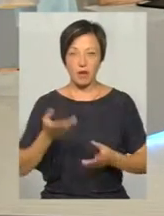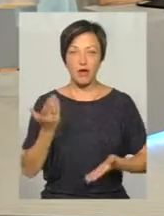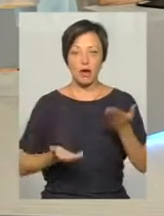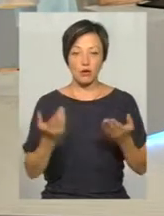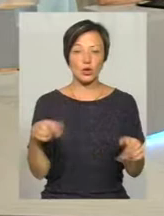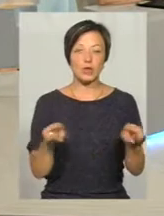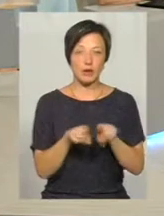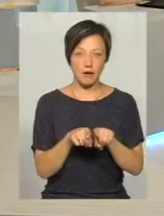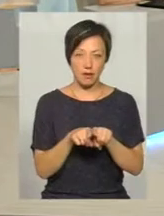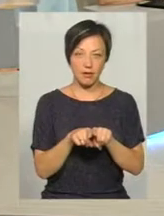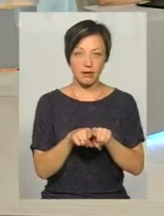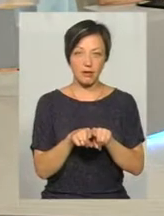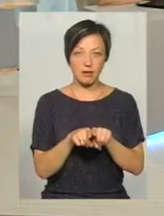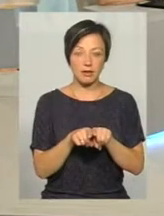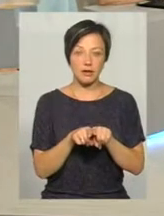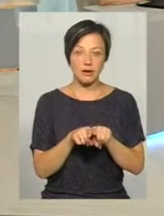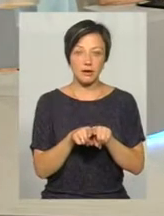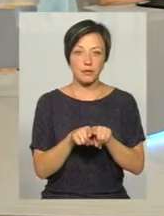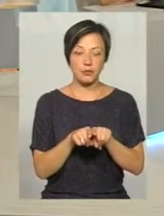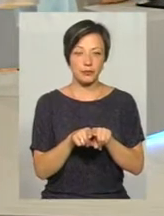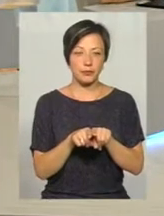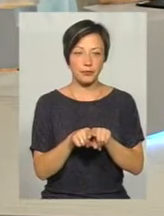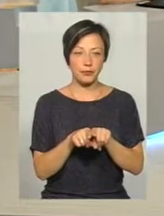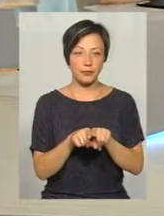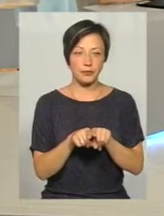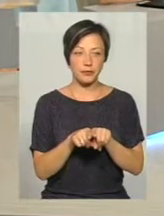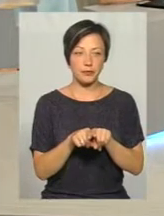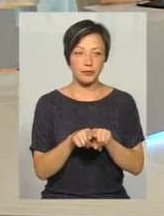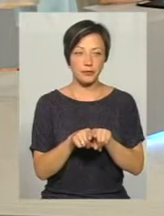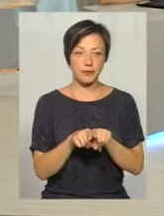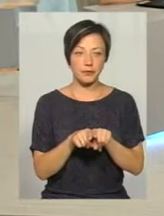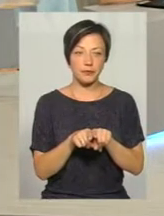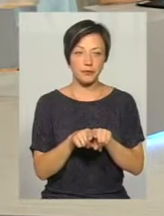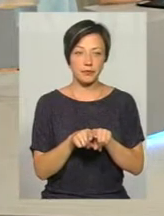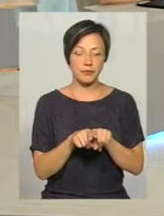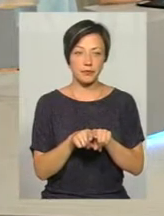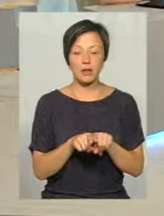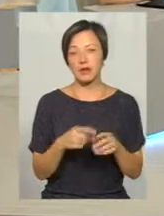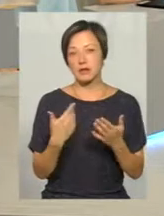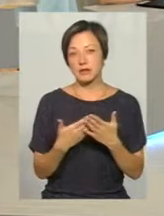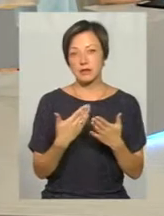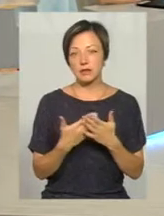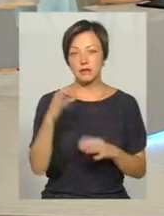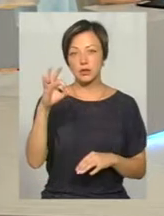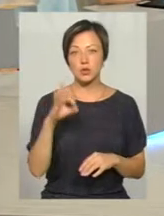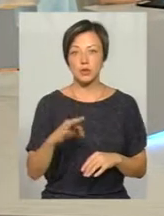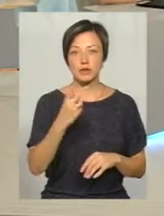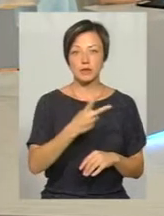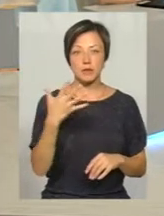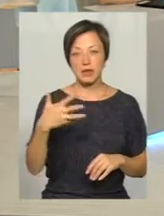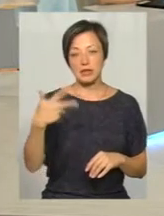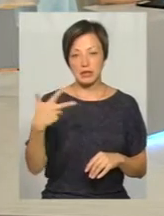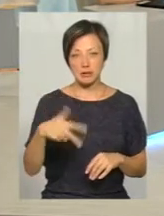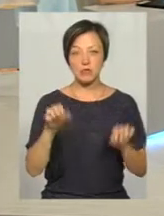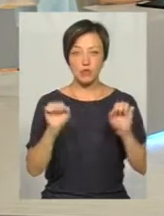на відмах взяти, то це десь відсотків 25-30